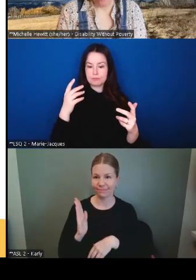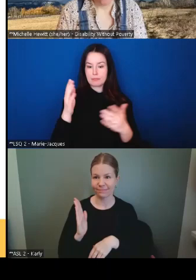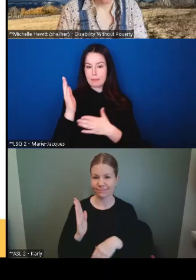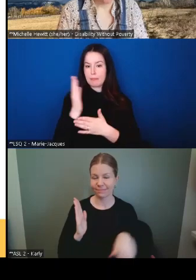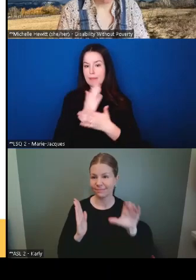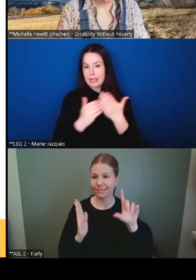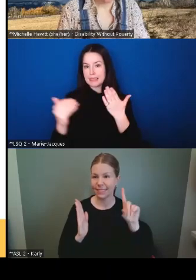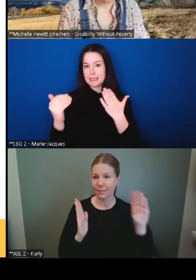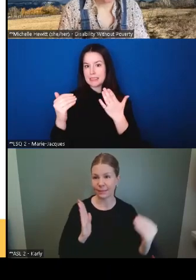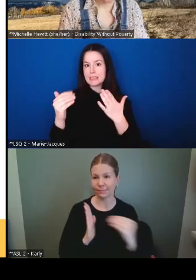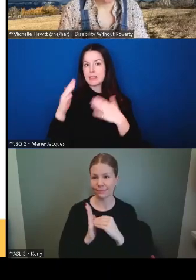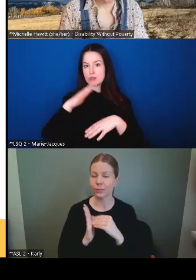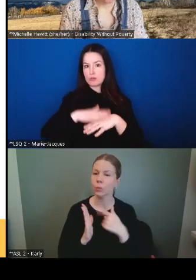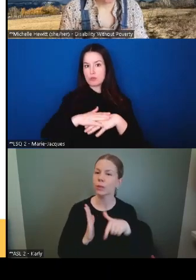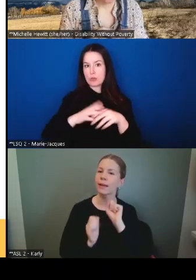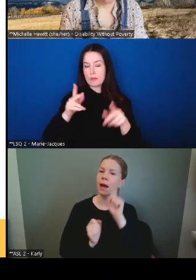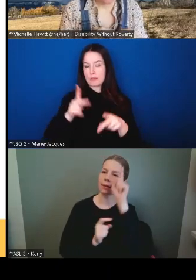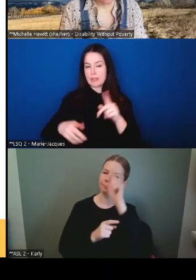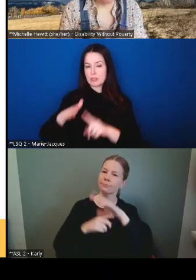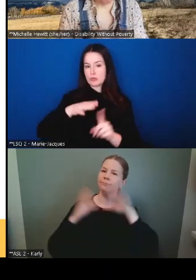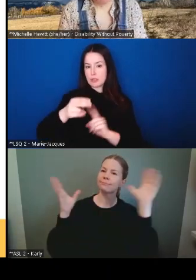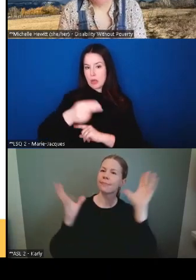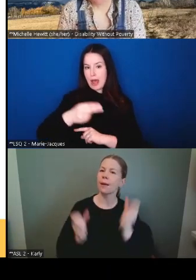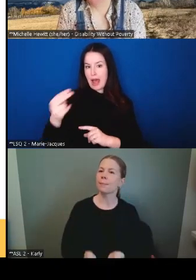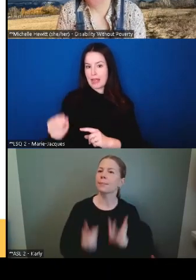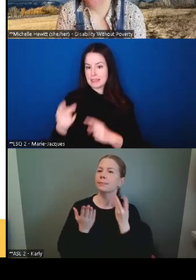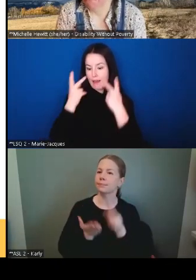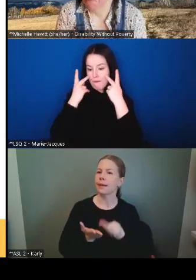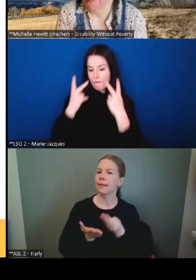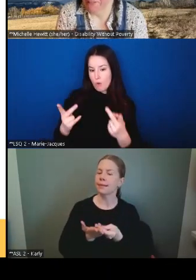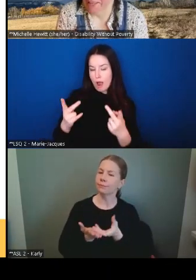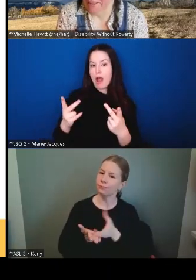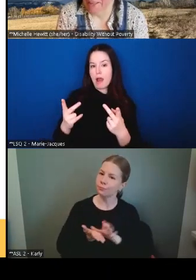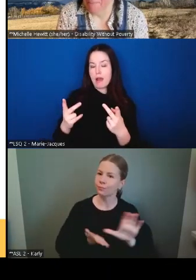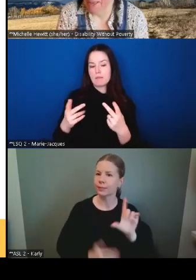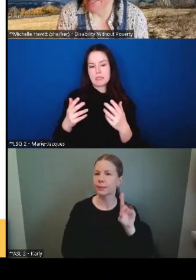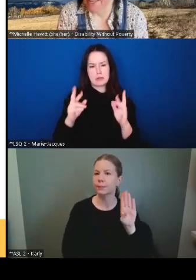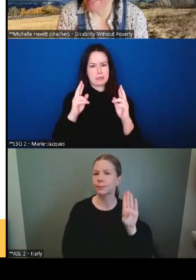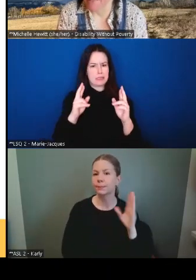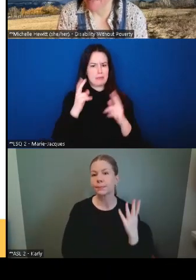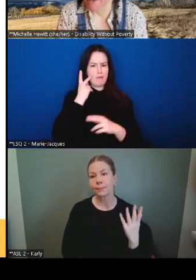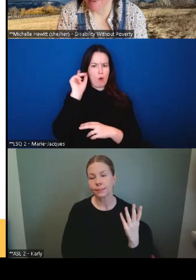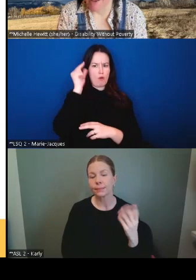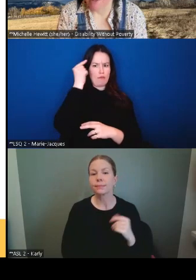les personnes vivant en situation de handicap et comment le gouvernement a l'intention de financer cela.